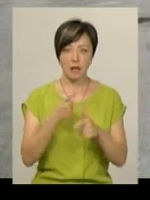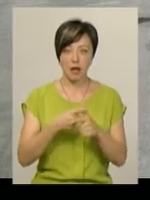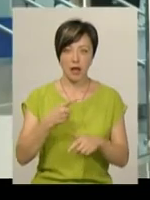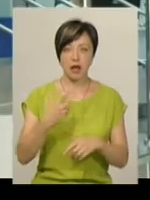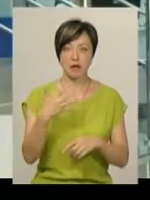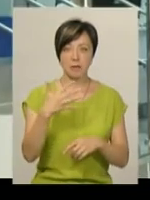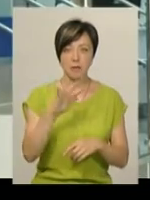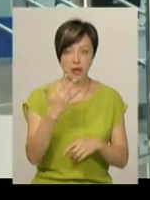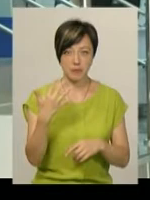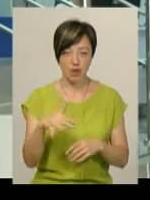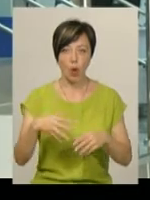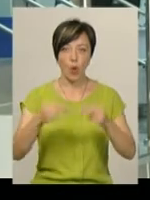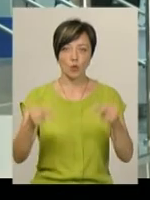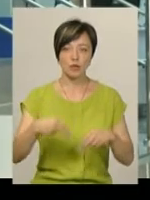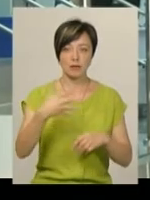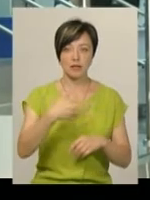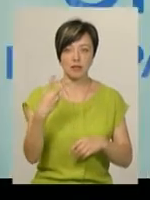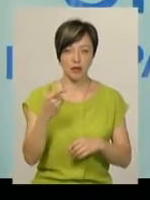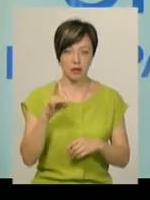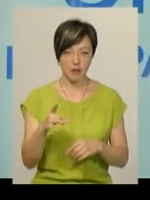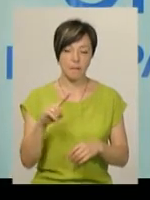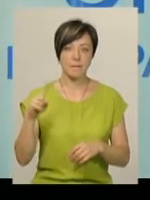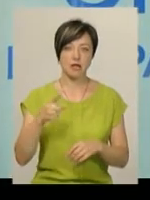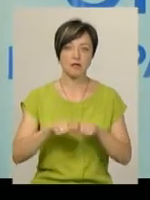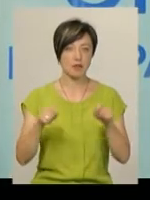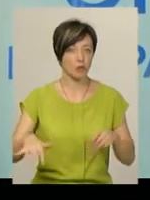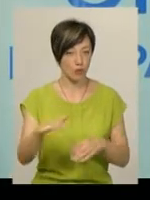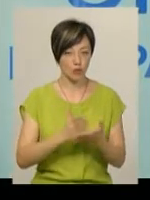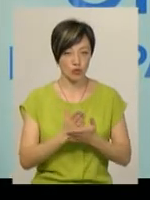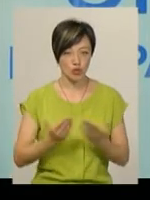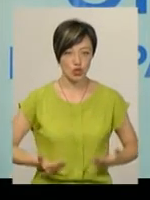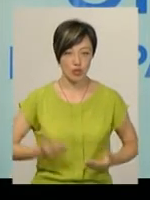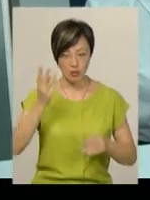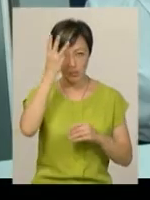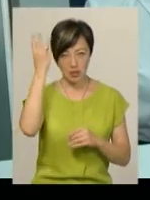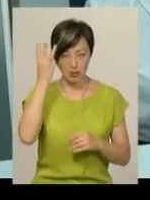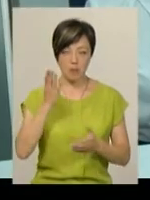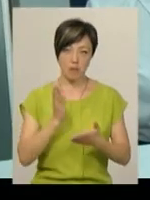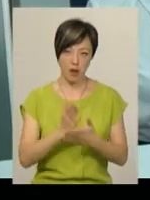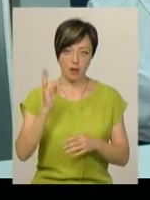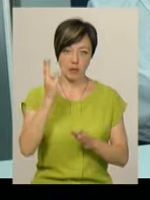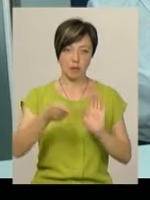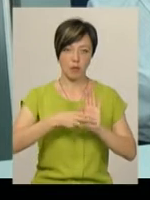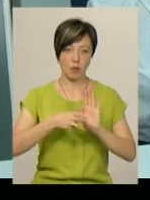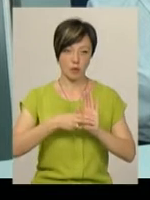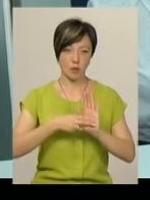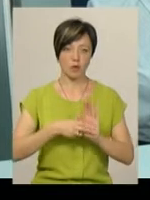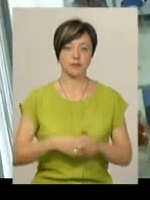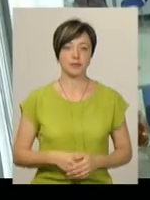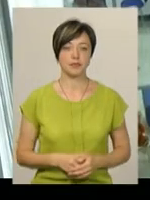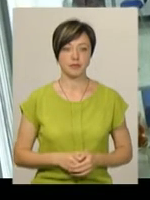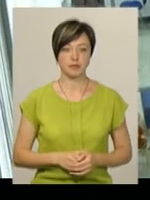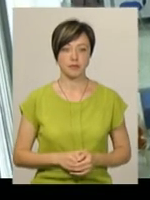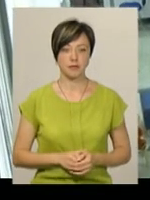У першому на Хмельниччині відкритому просторі будуть обслуговувати жителів обласного центру, які мають хмельницьку реєстрацію. Дарина